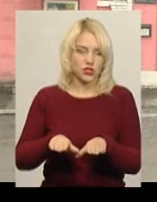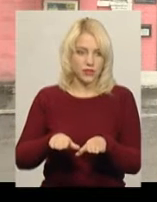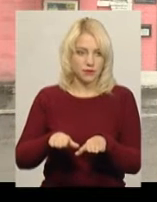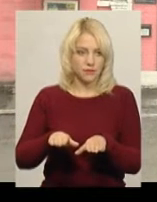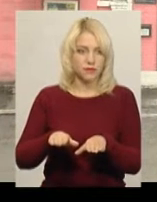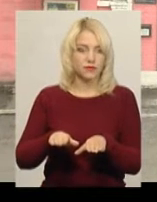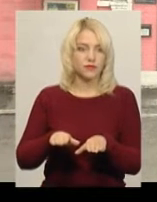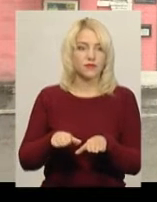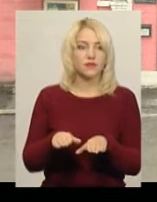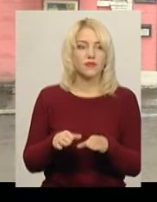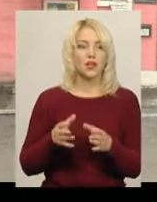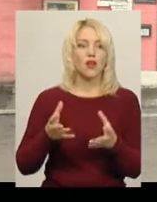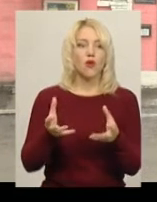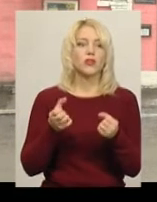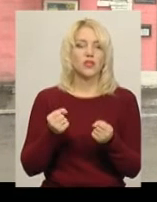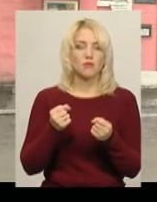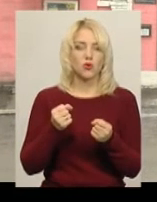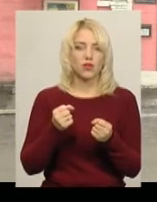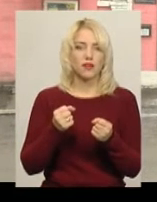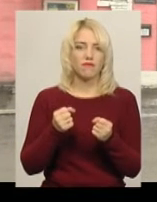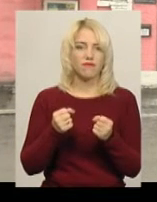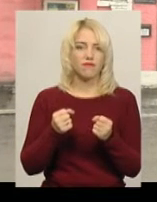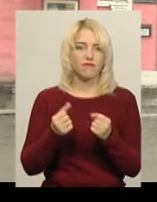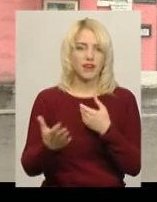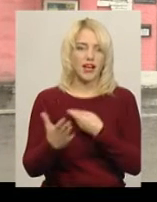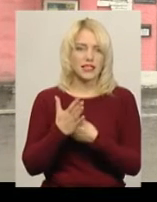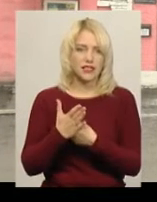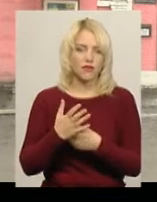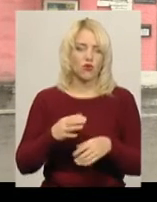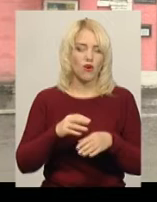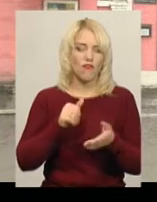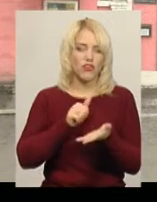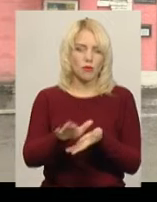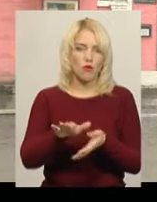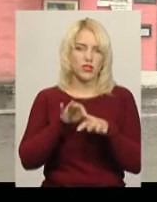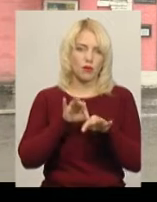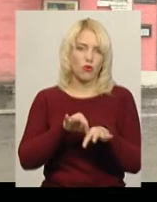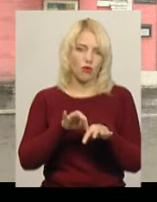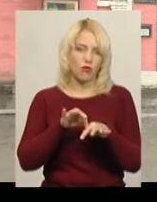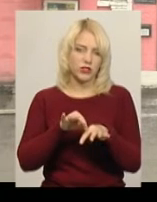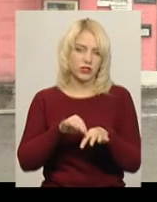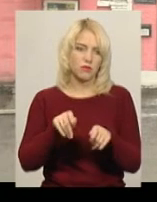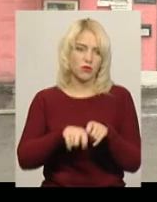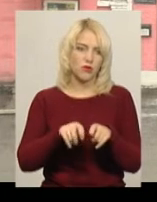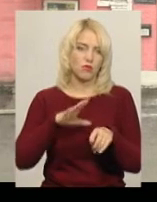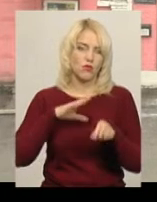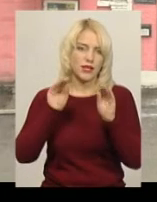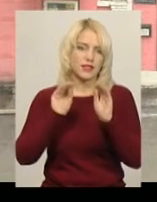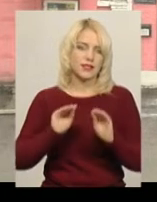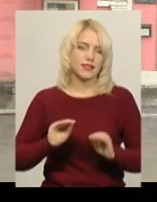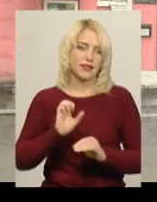зрозумів, що отримали вказівку відмовити у проведенні перевірки Був складений акт